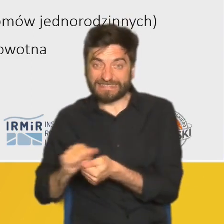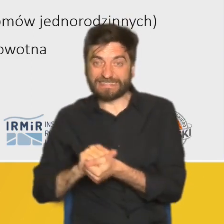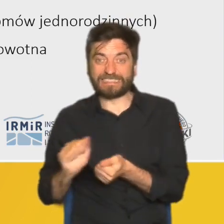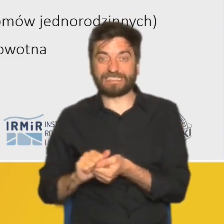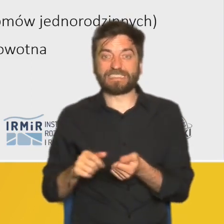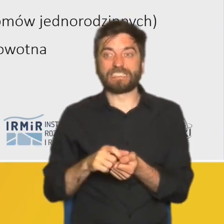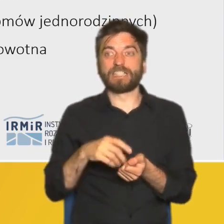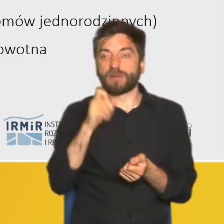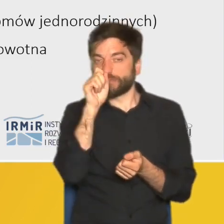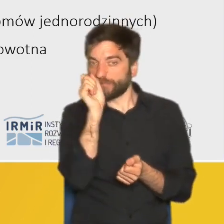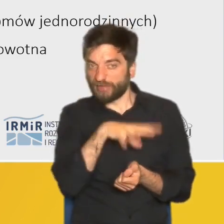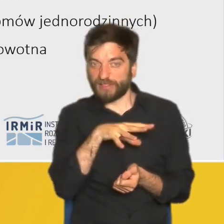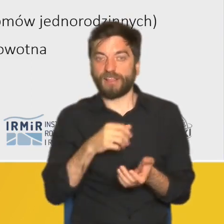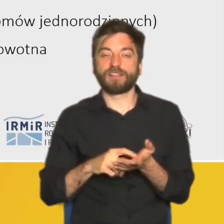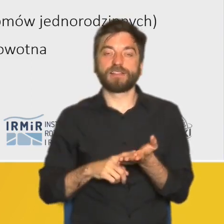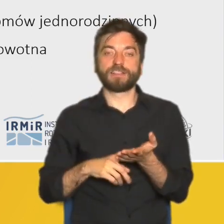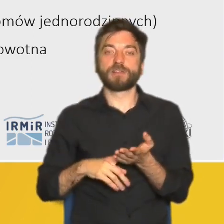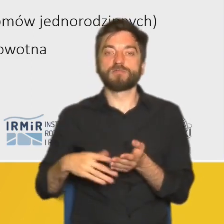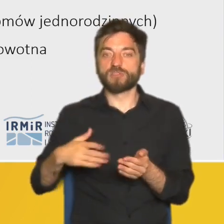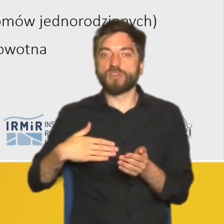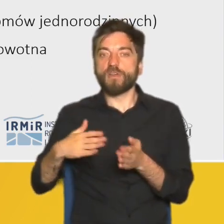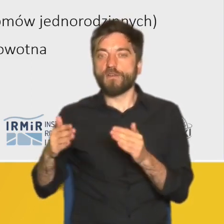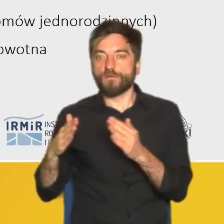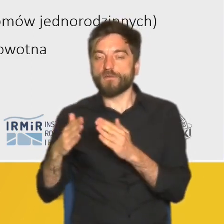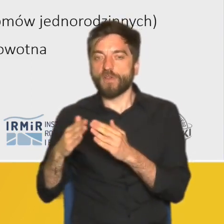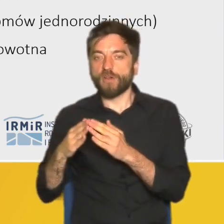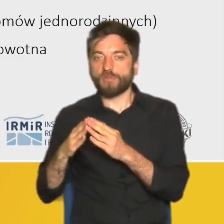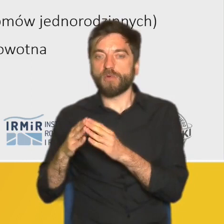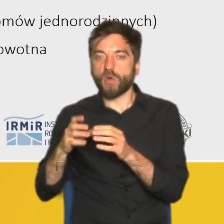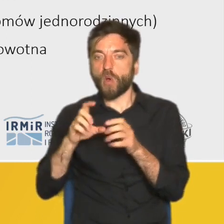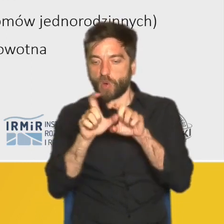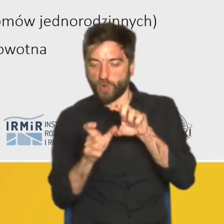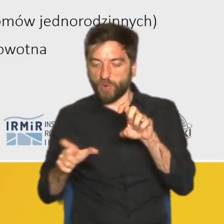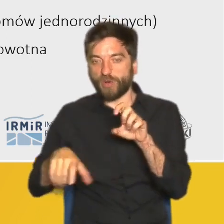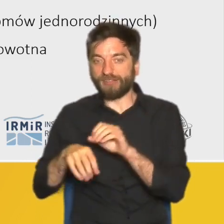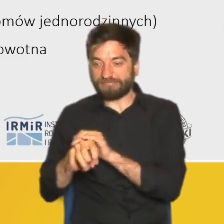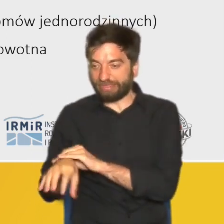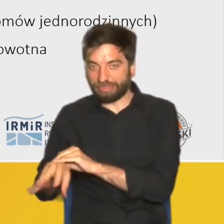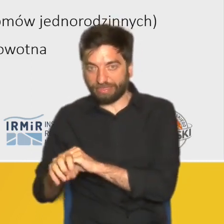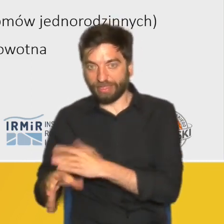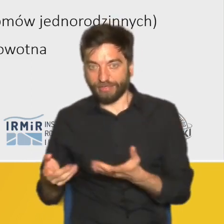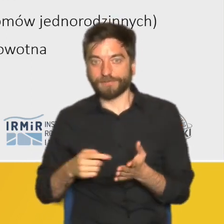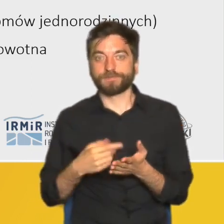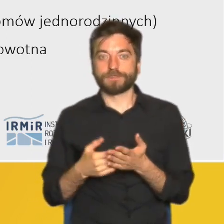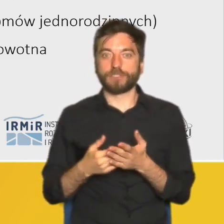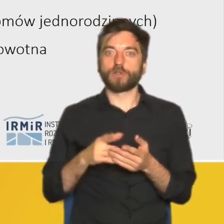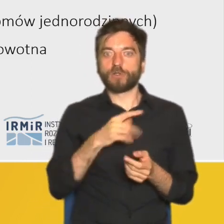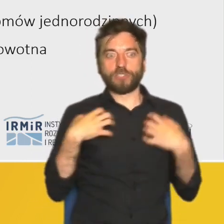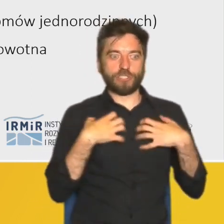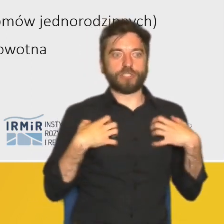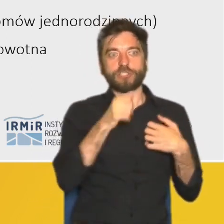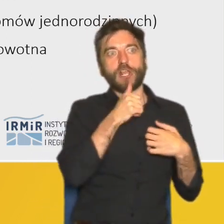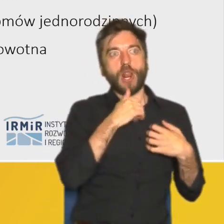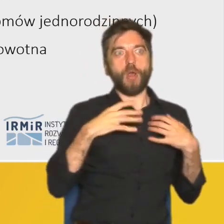ścieków z przydomowej kanalizacji. To się często kłóci z tą wizją zielonej enklawy, której spodziewali się nasi rozmówcy, kiedy się